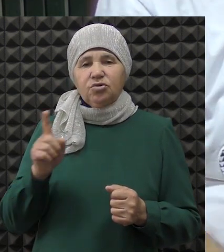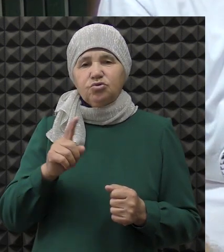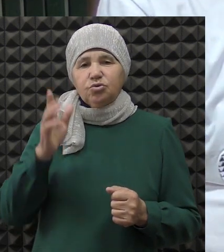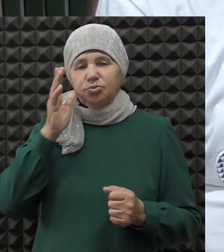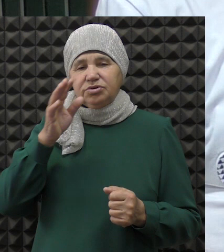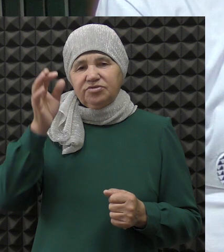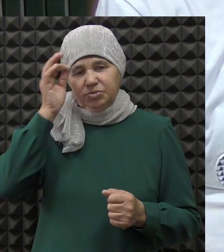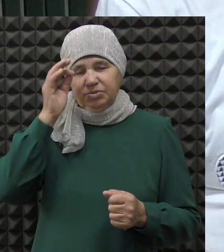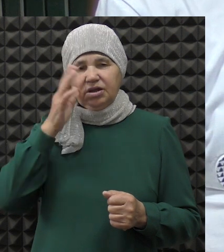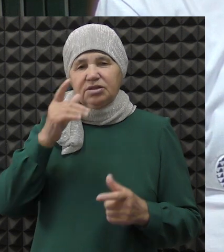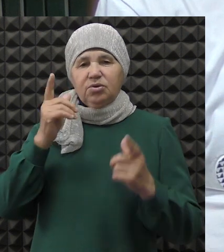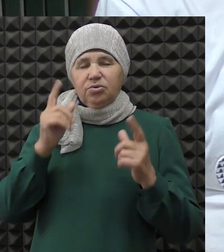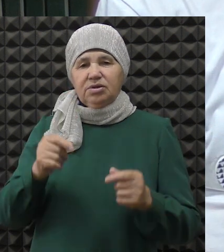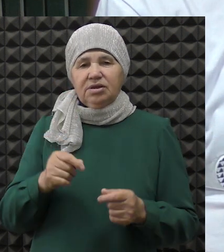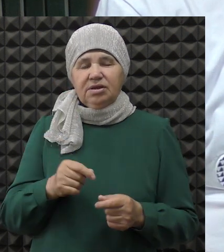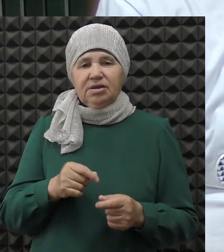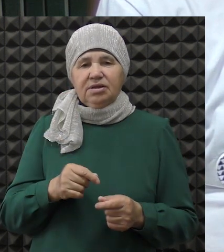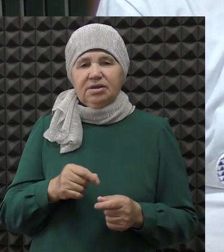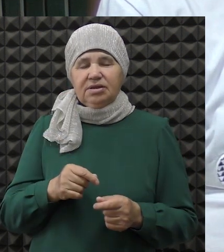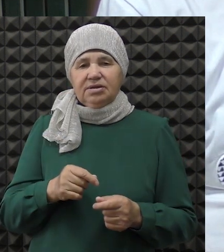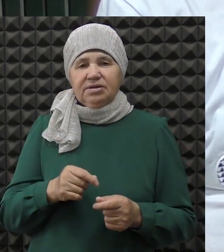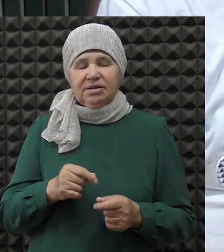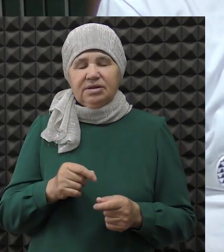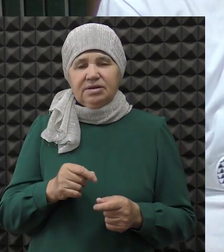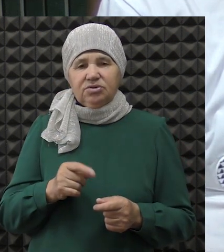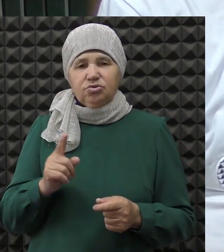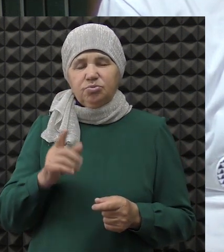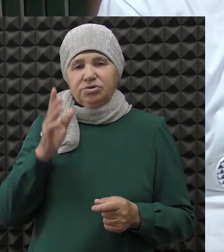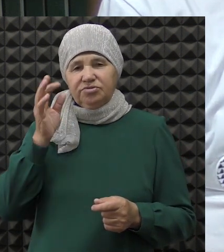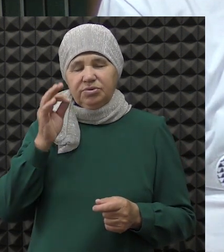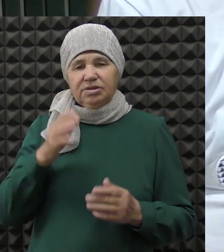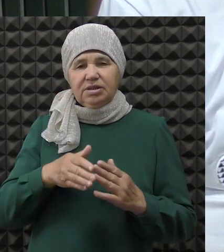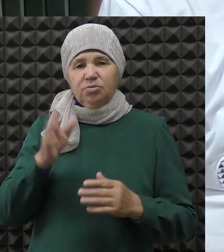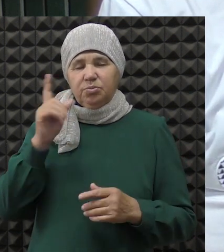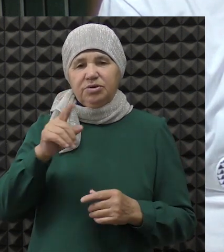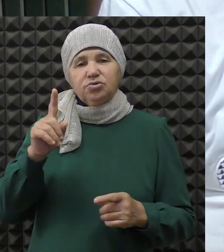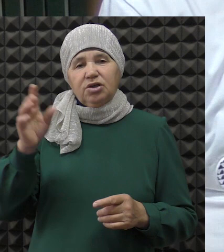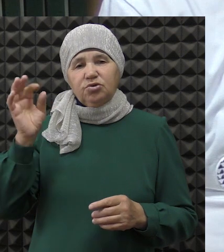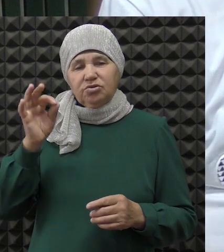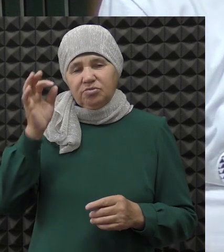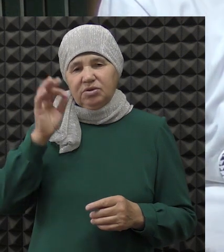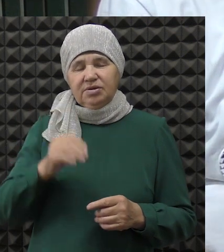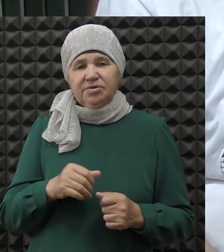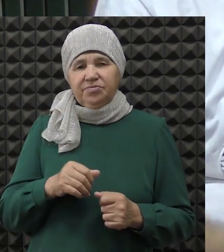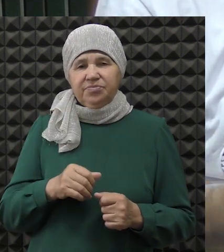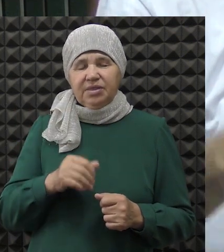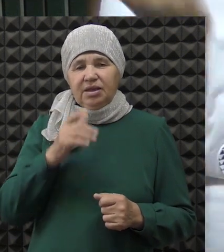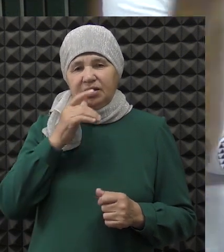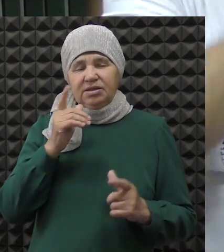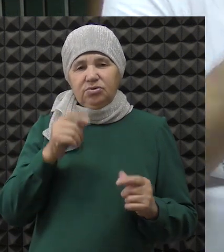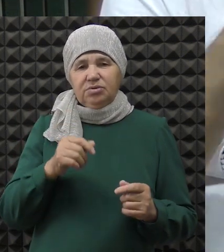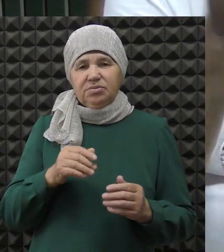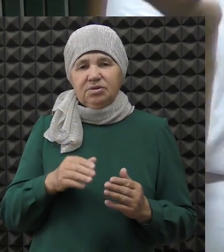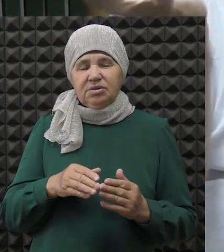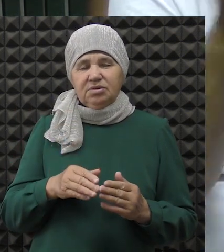вспоминать, когда уедут? Наса искать через муна, вспоминать. О, мащет. Когда